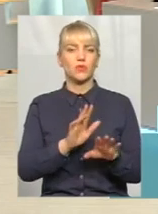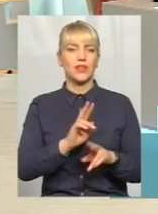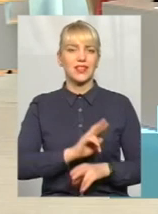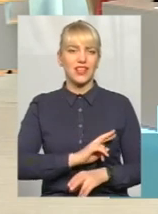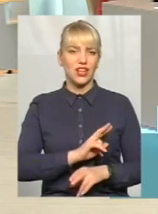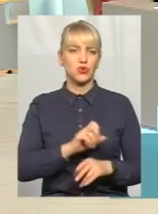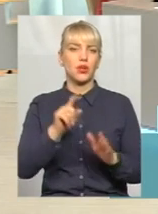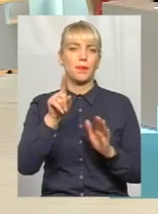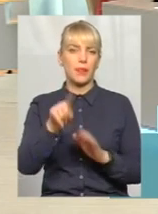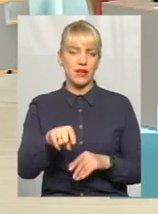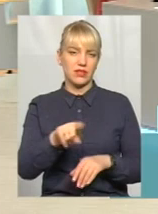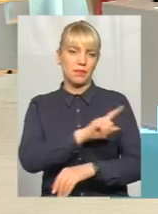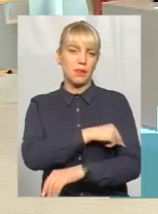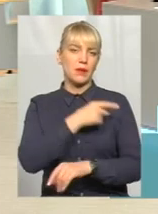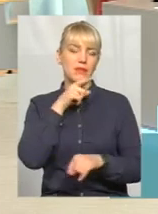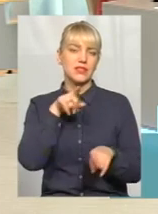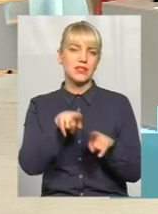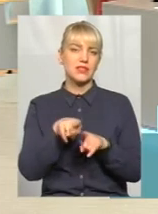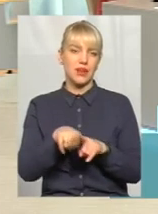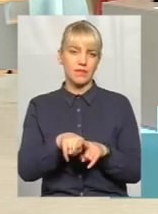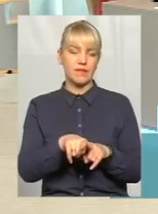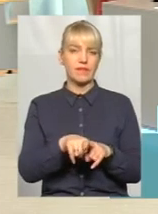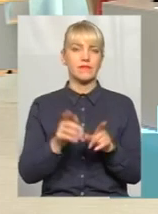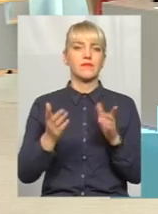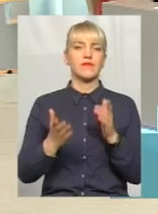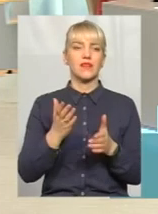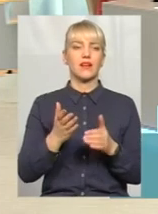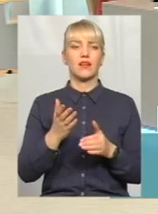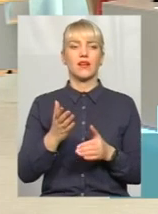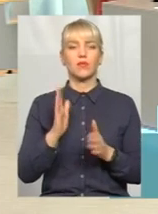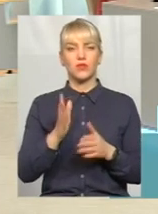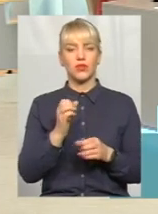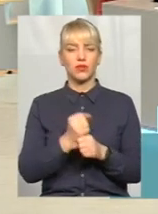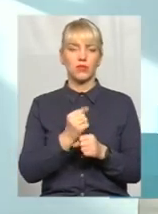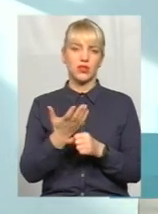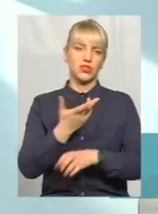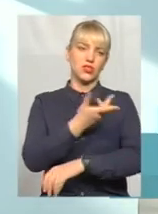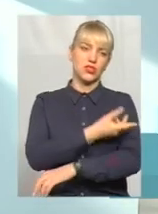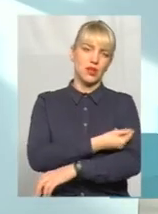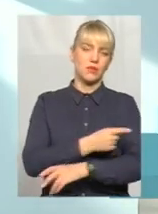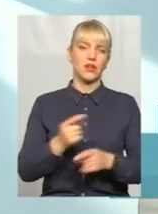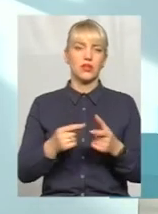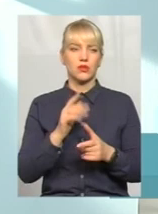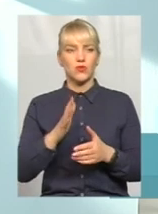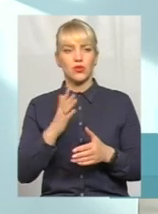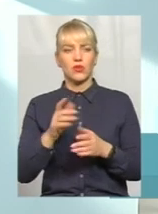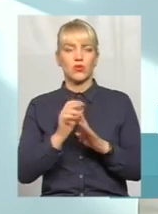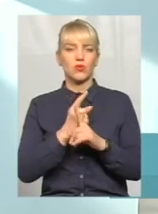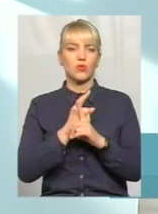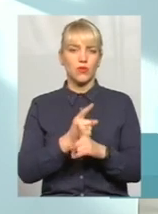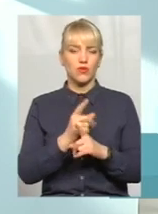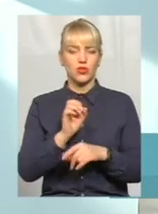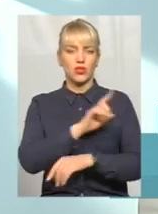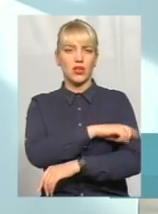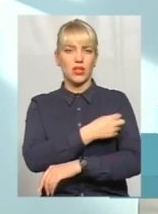навіть медсестра, яка в свій час буде робити щеплення, чи буде його супроводжувати по